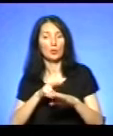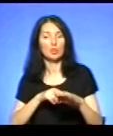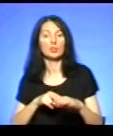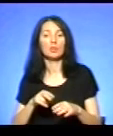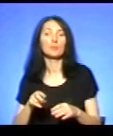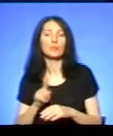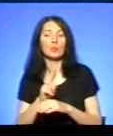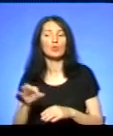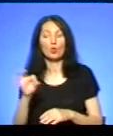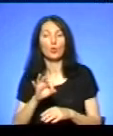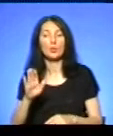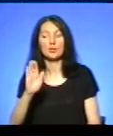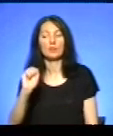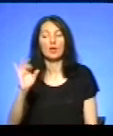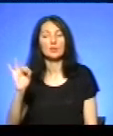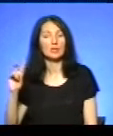Андрій Василик.